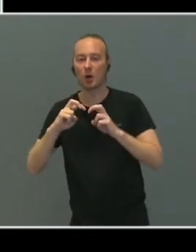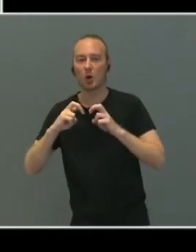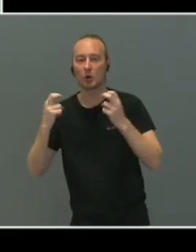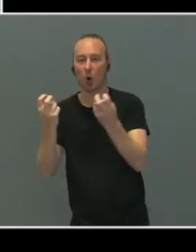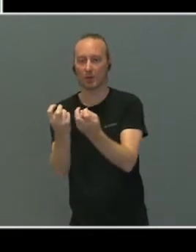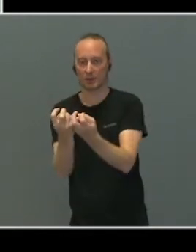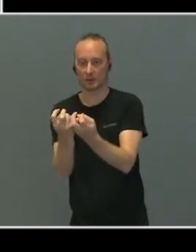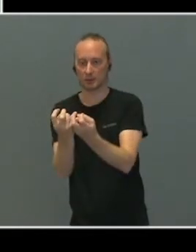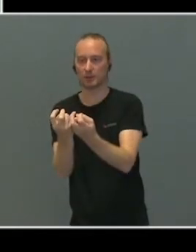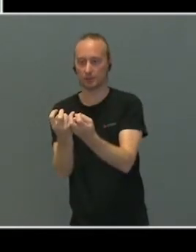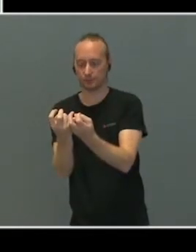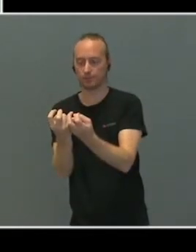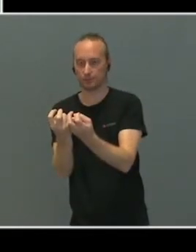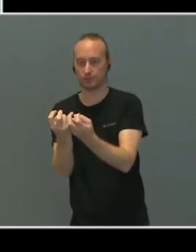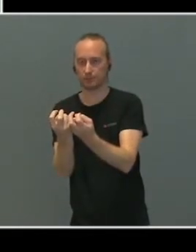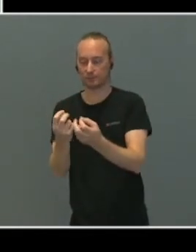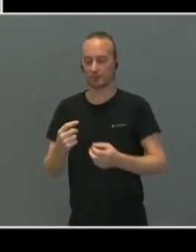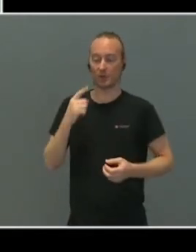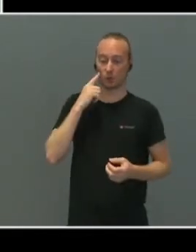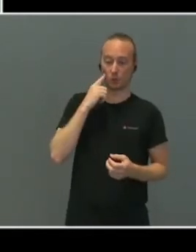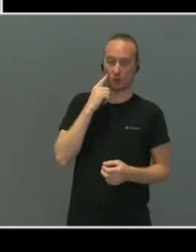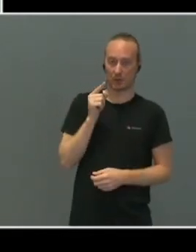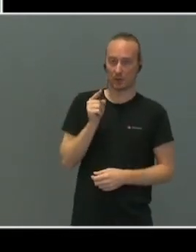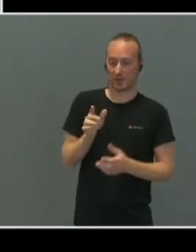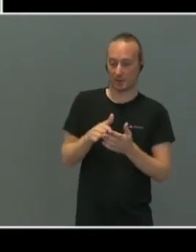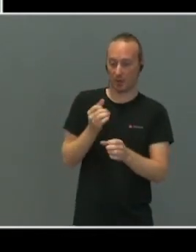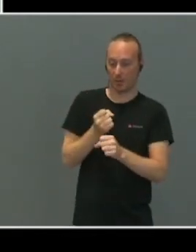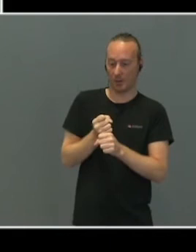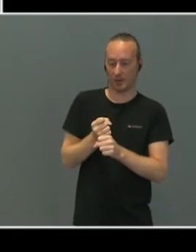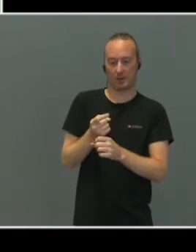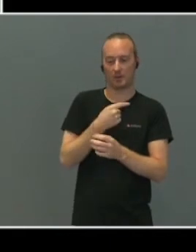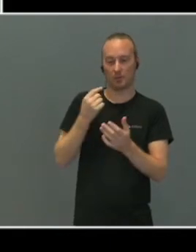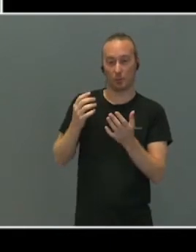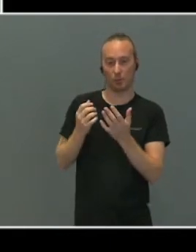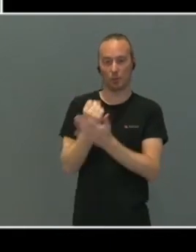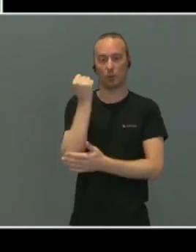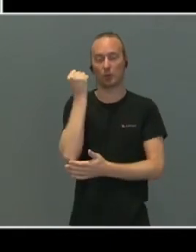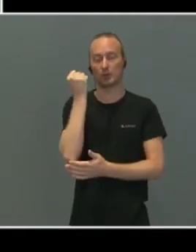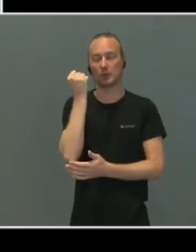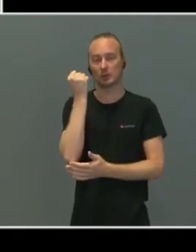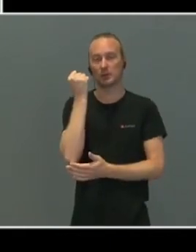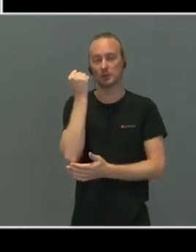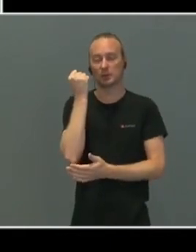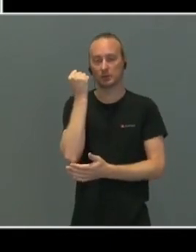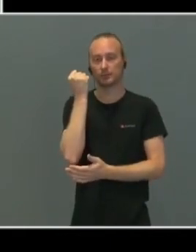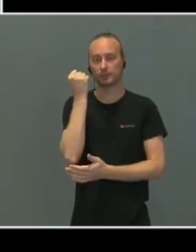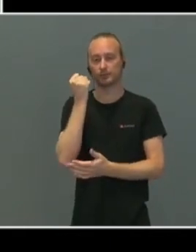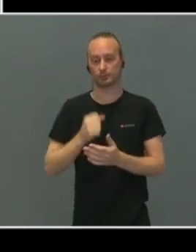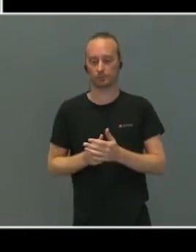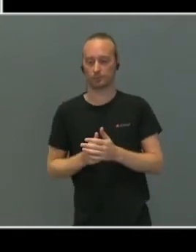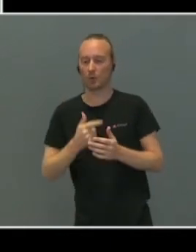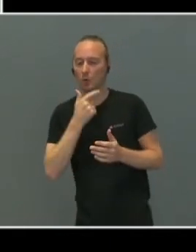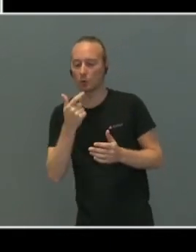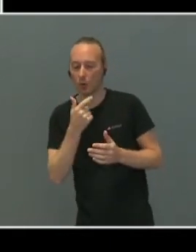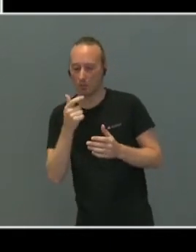vi vil ha stor nytte av samarbeidet med ungdomsrådene. For det å lytte til ungdommen og få